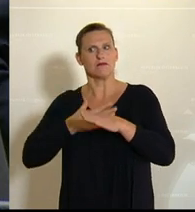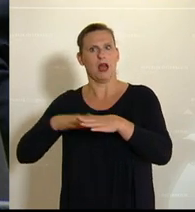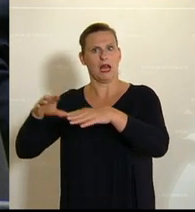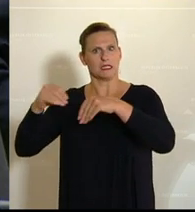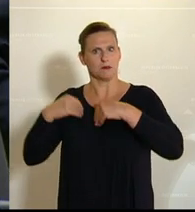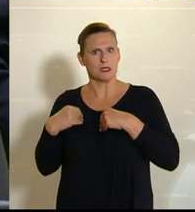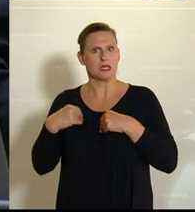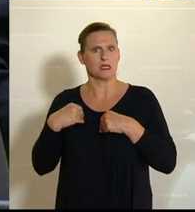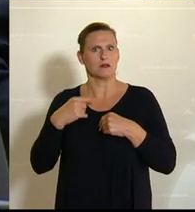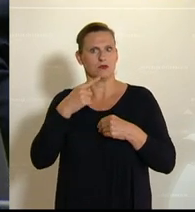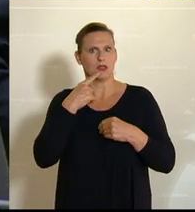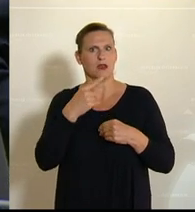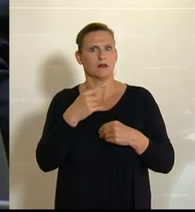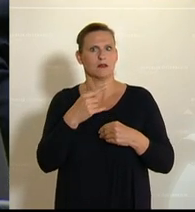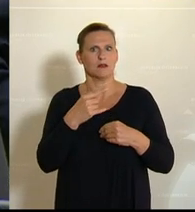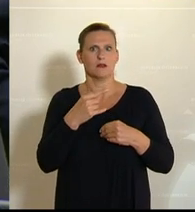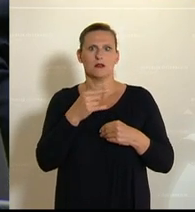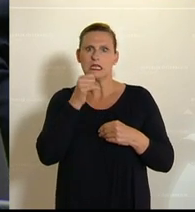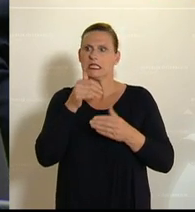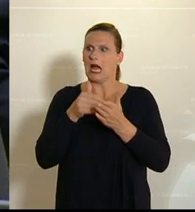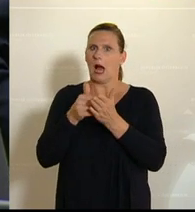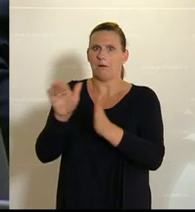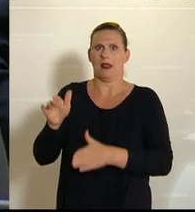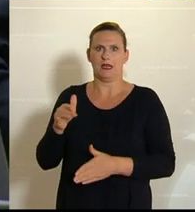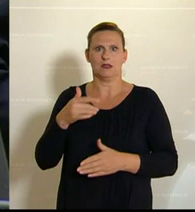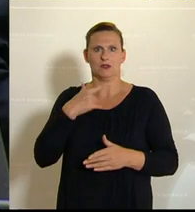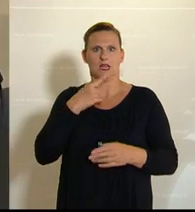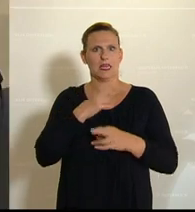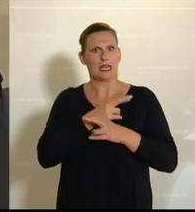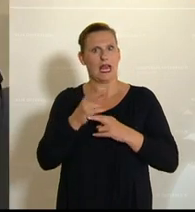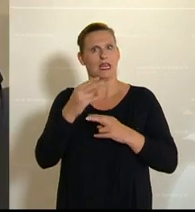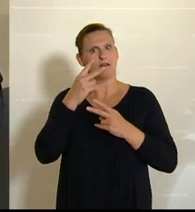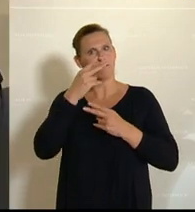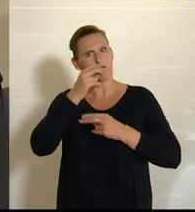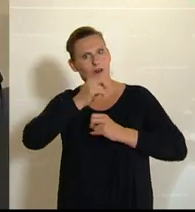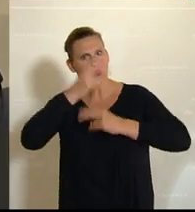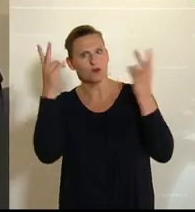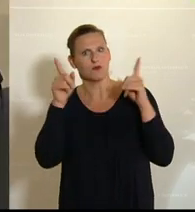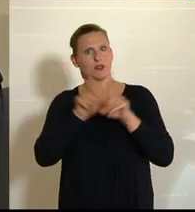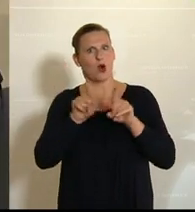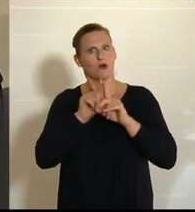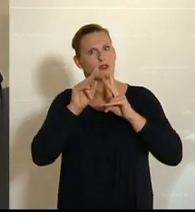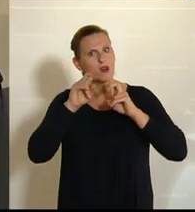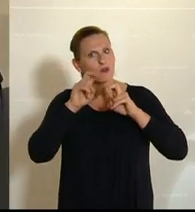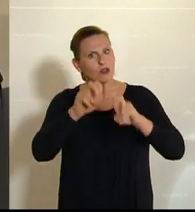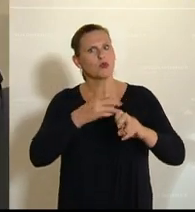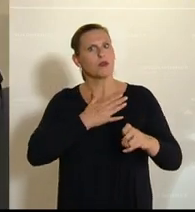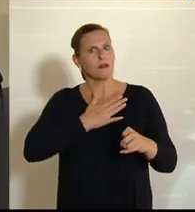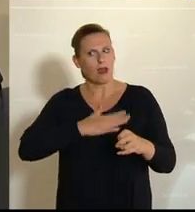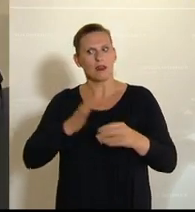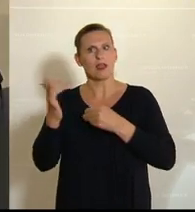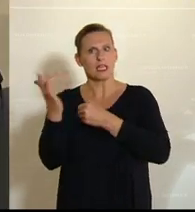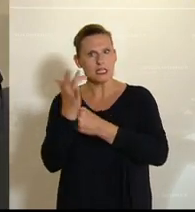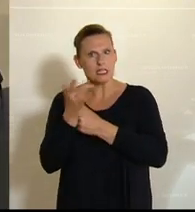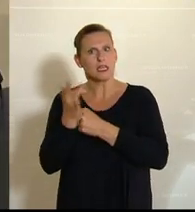Kritik der reinen Vernunft geschrieben hat, hat er keine Ablehnung der reinen Vernunft gemeint, sondern eine Erforschung der reinen Vernunft. Denn in dem Sinn, dass ich mich gerne kritisieren,